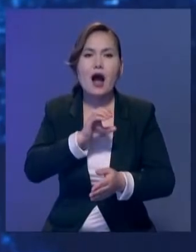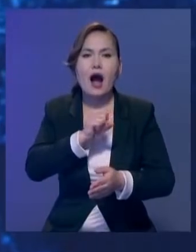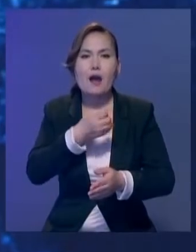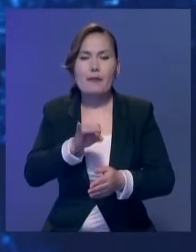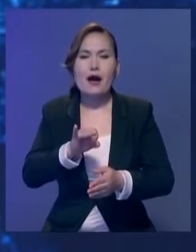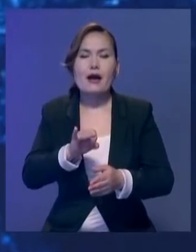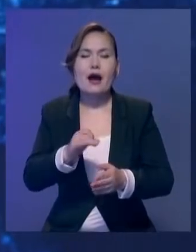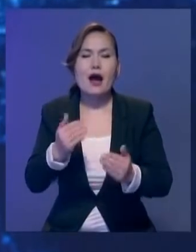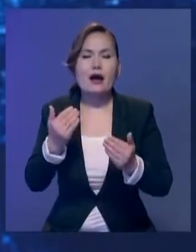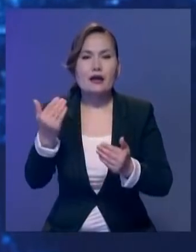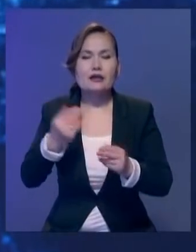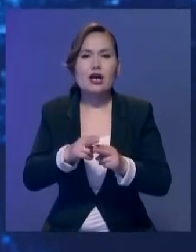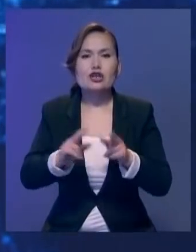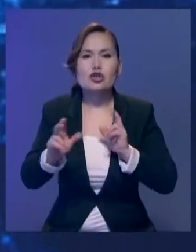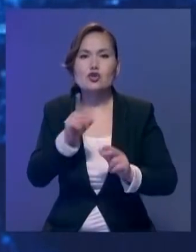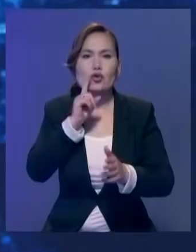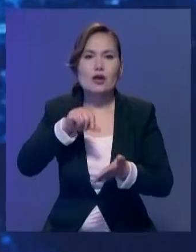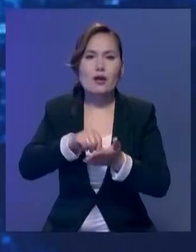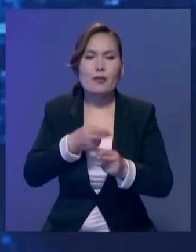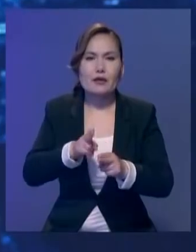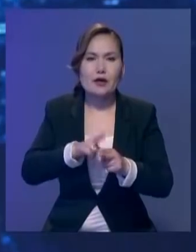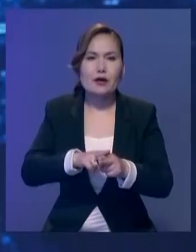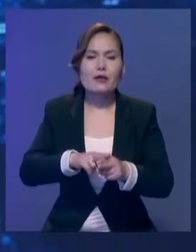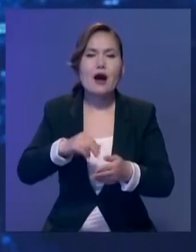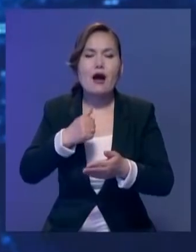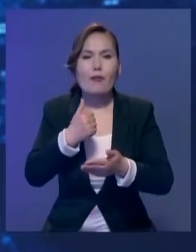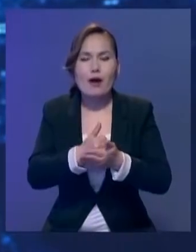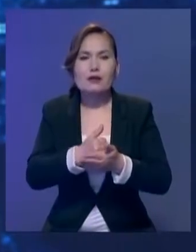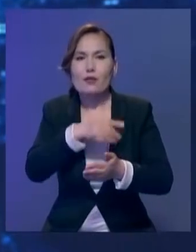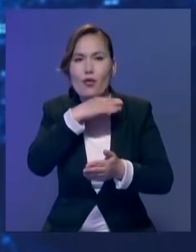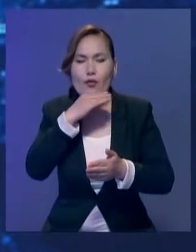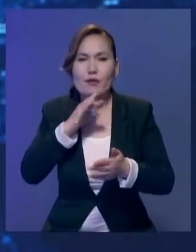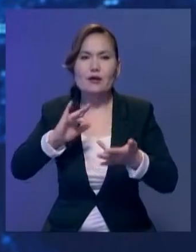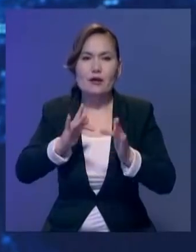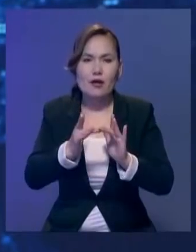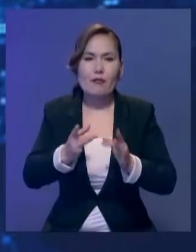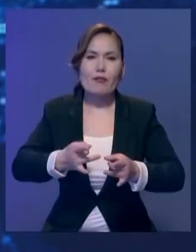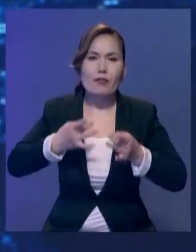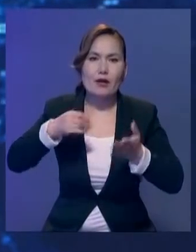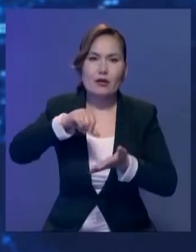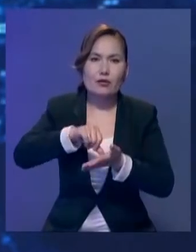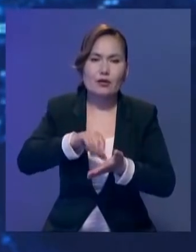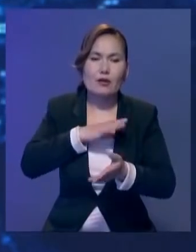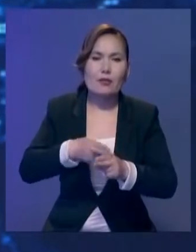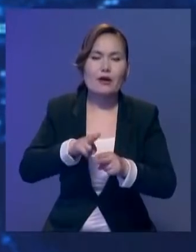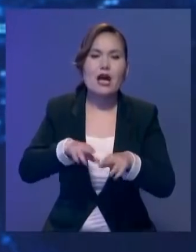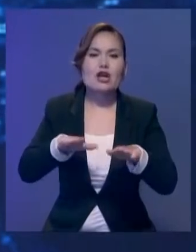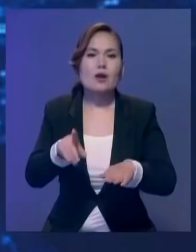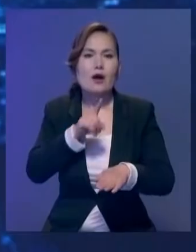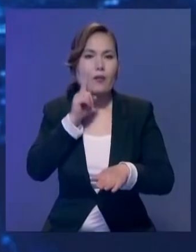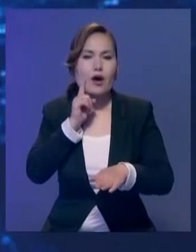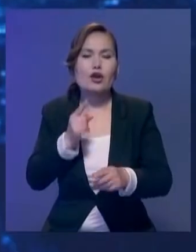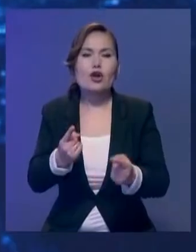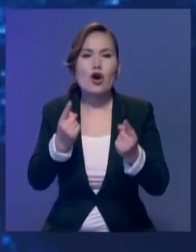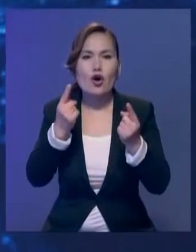фестивал өтті. Қарантиндік талаптарға орай шараның басын бөлігі онлайн режимді үмдастырылды. Жерілікті жастармен ғатар ұлы